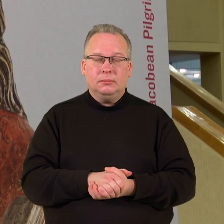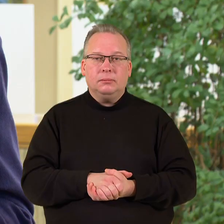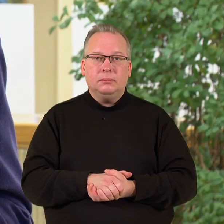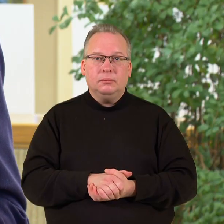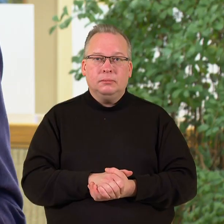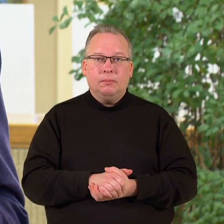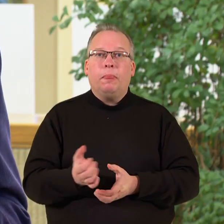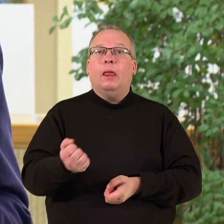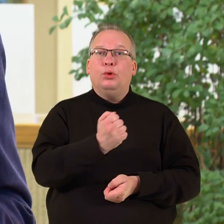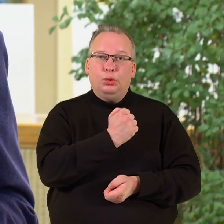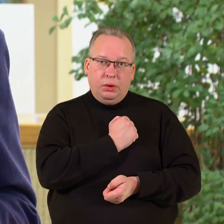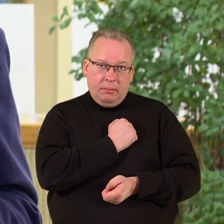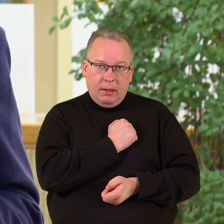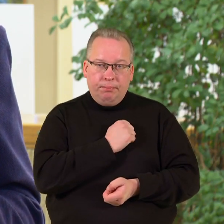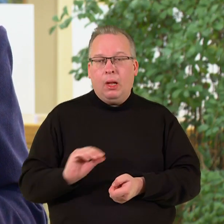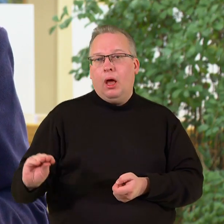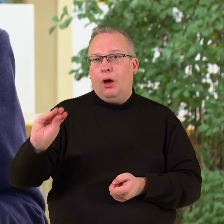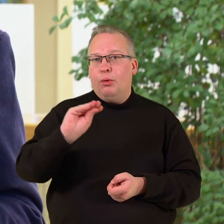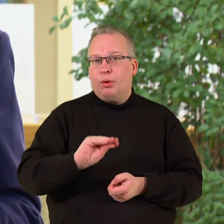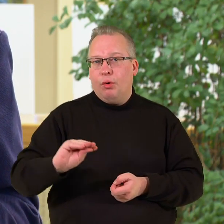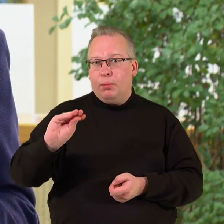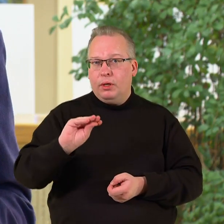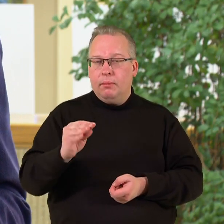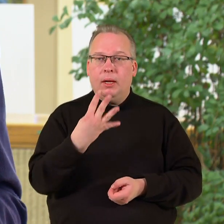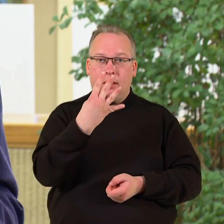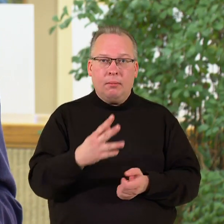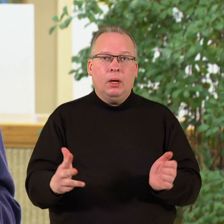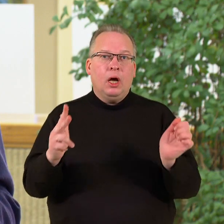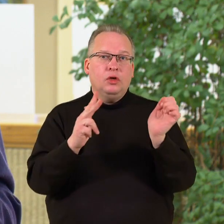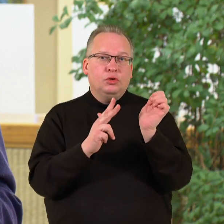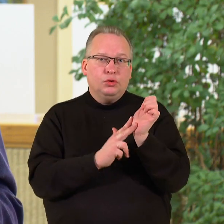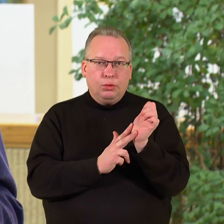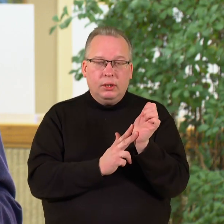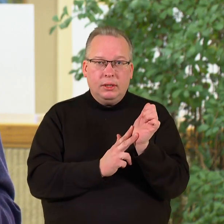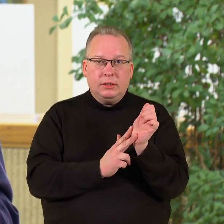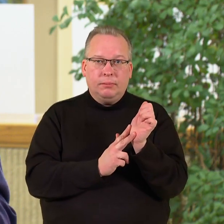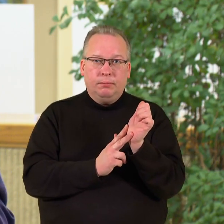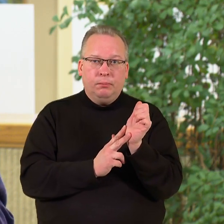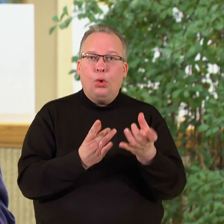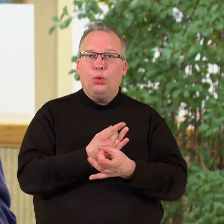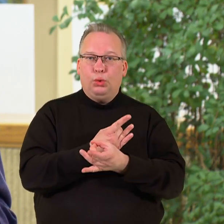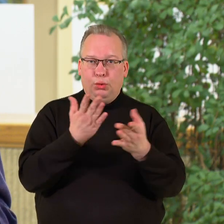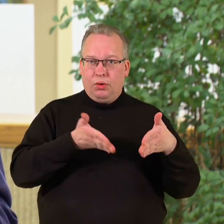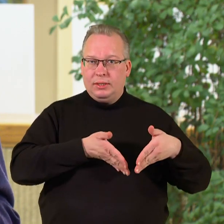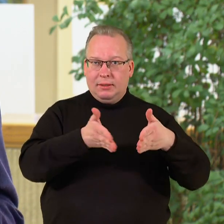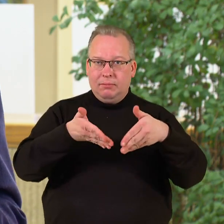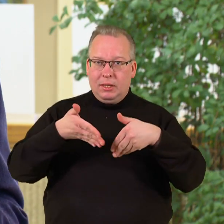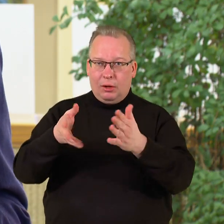Turime Europoje 48 sertifikuotus kultūros kelius.